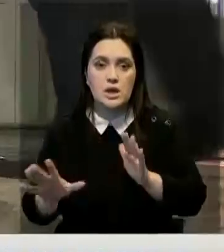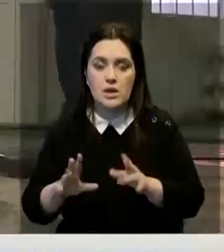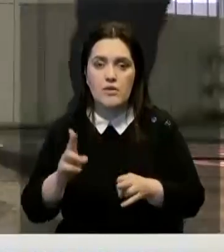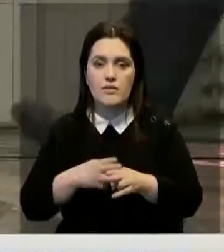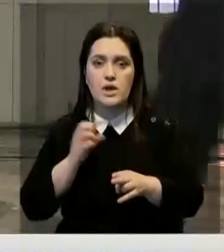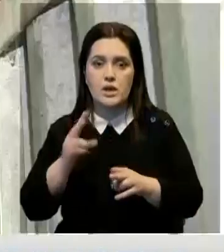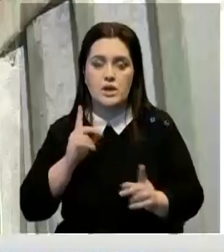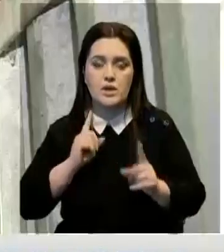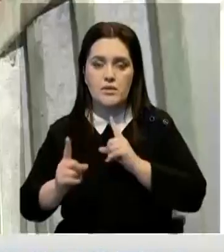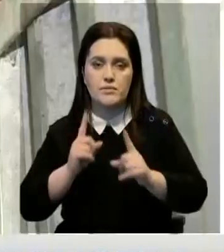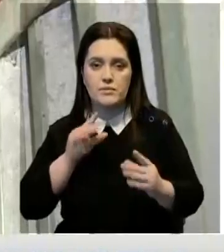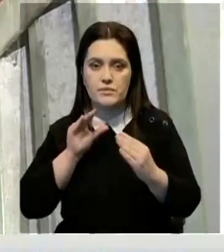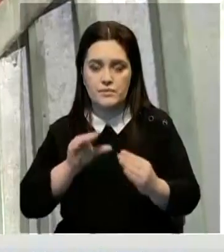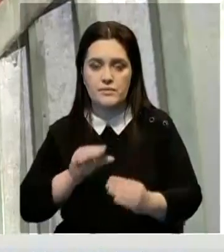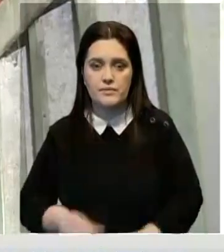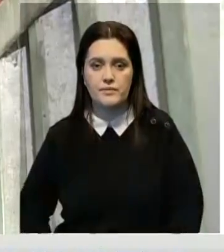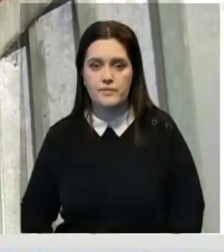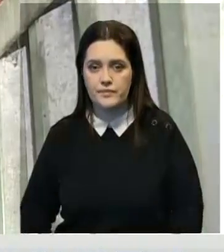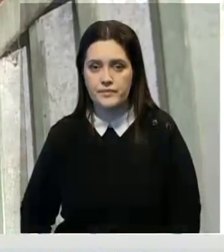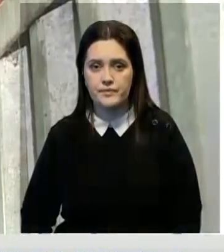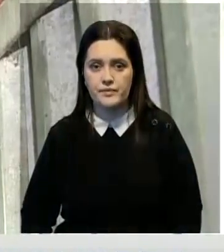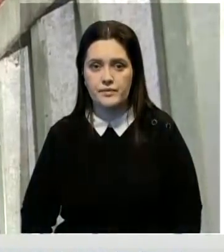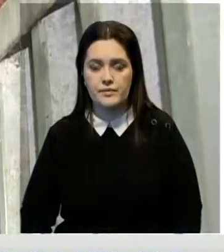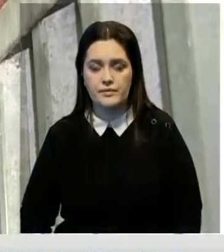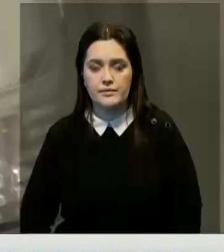и не влияет на безопасность движения.